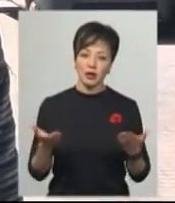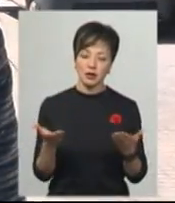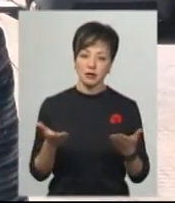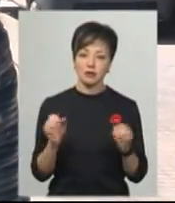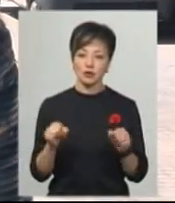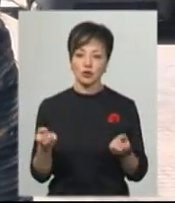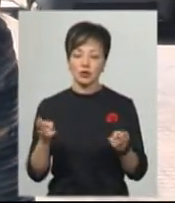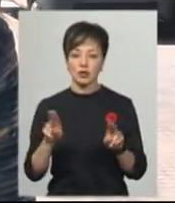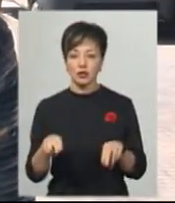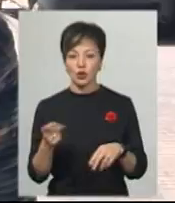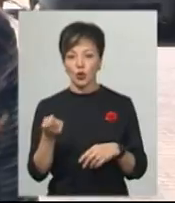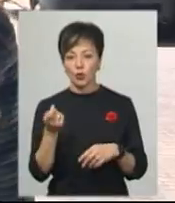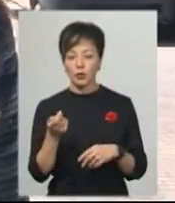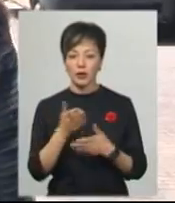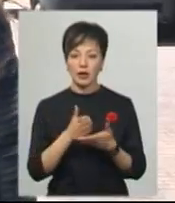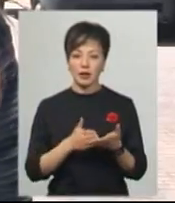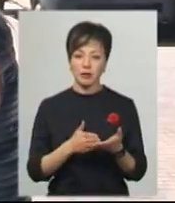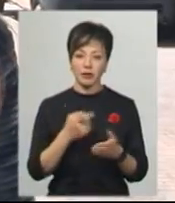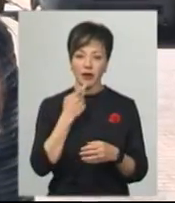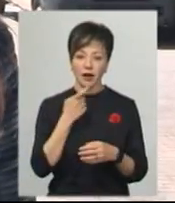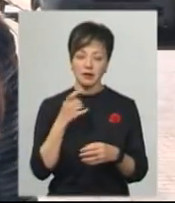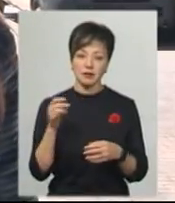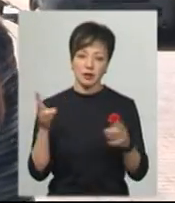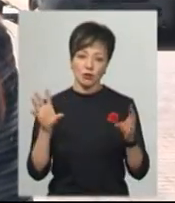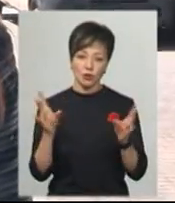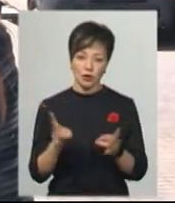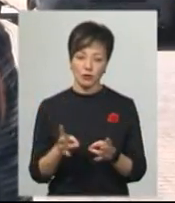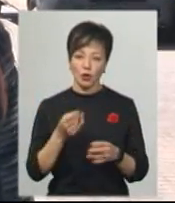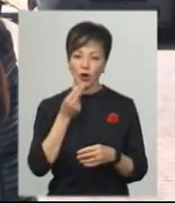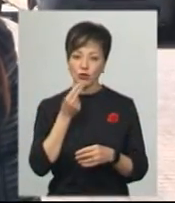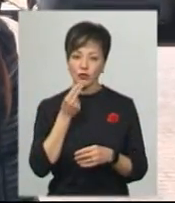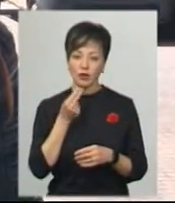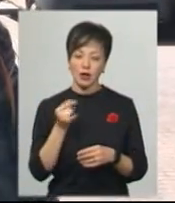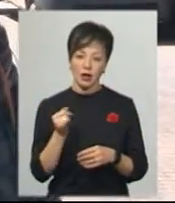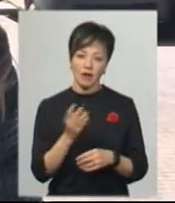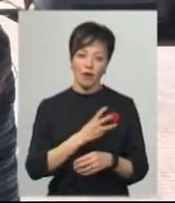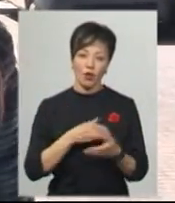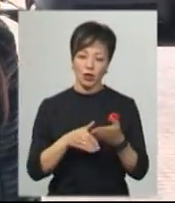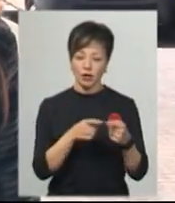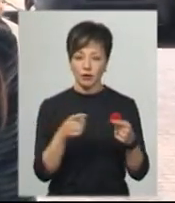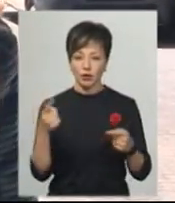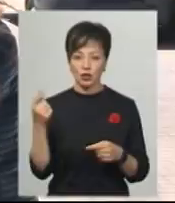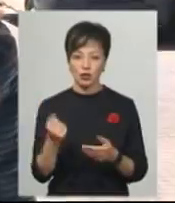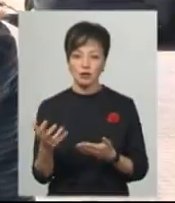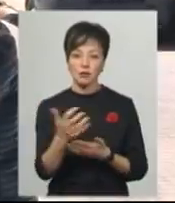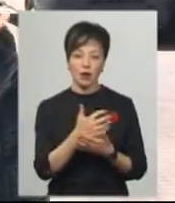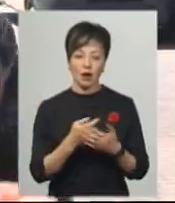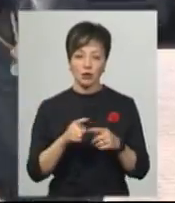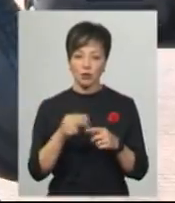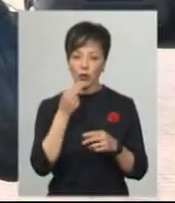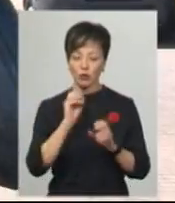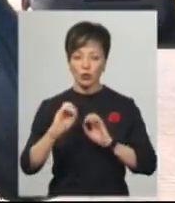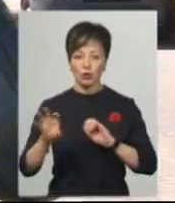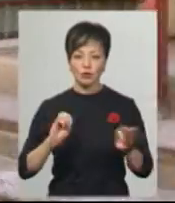зможуть залишити там крупи, хліб, яйця, все, що потрібно для харчування. І волонтери протягом тижня будуть збирати ці продукти і